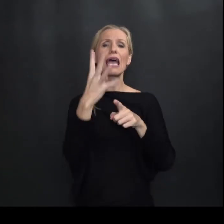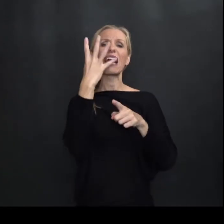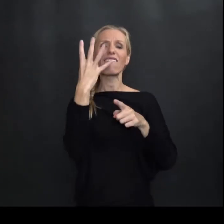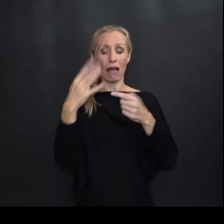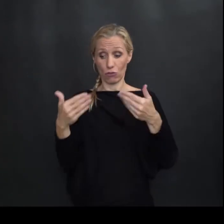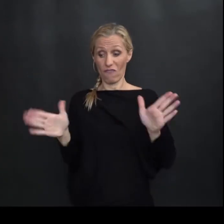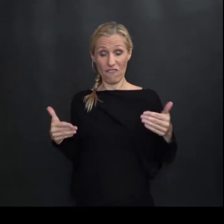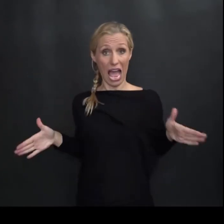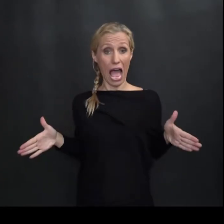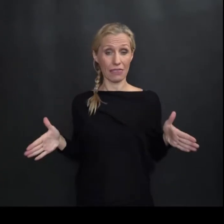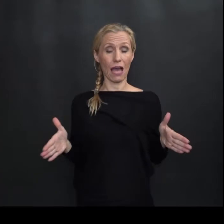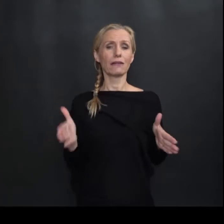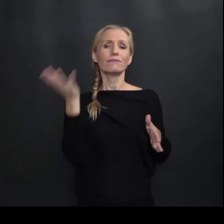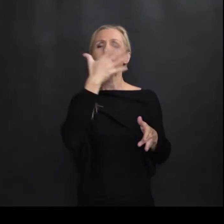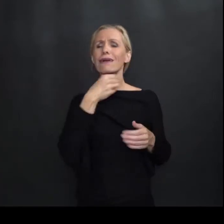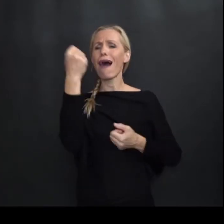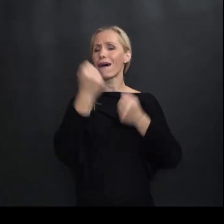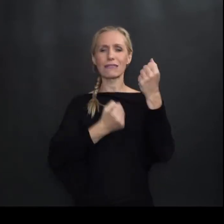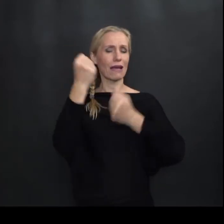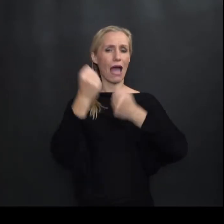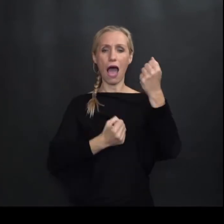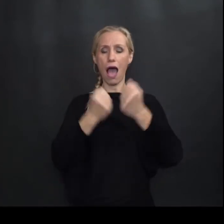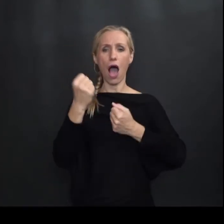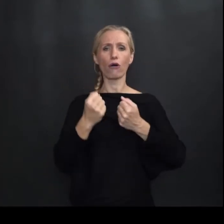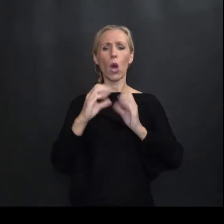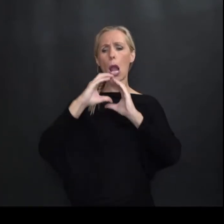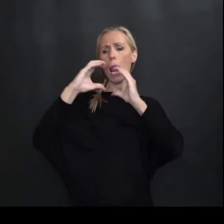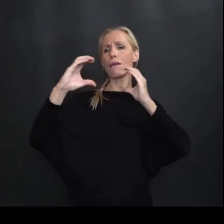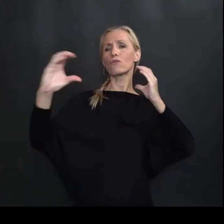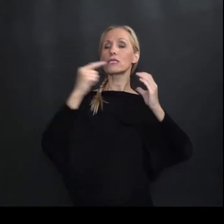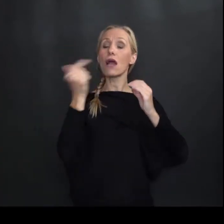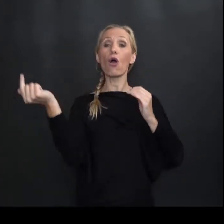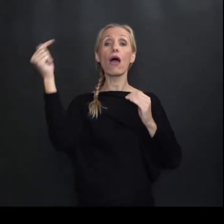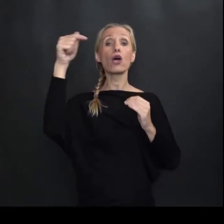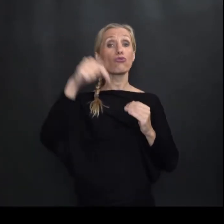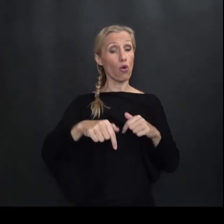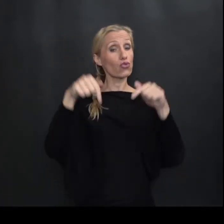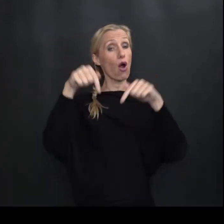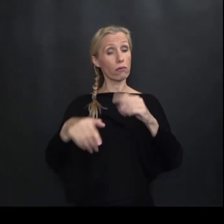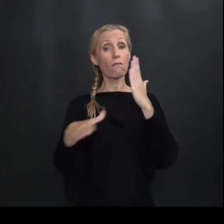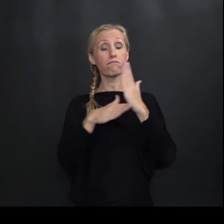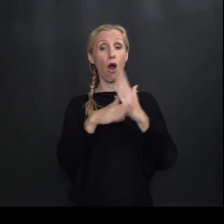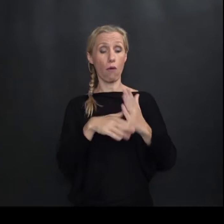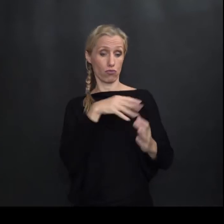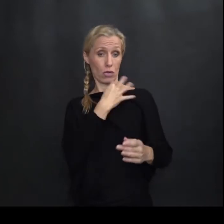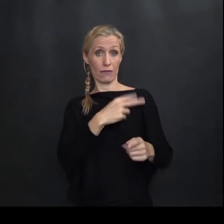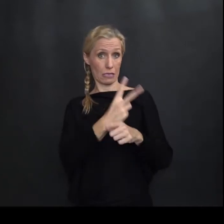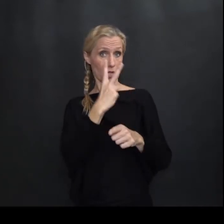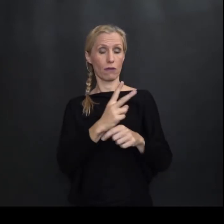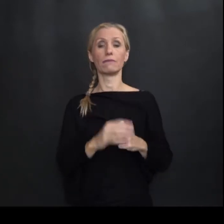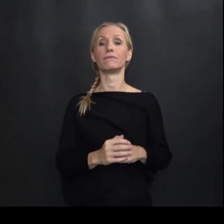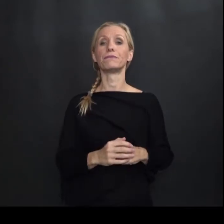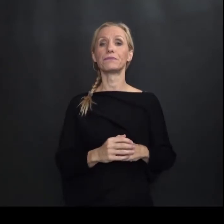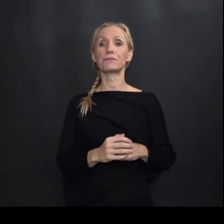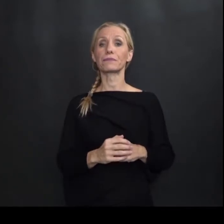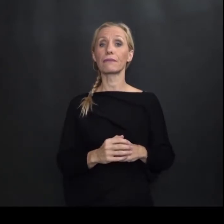Quatro potre Znači jedan krasan automobil Limuzina koja je došla Kod nas posredstvom Republike